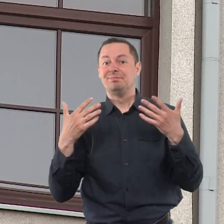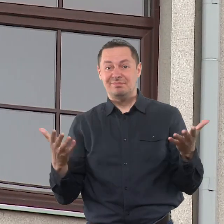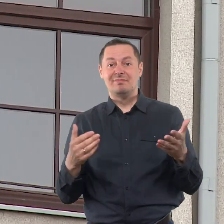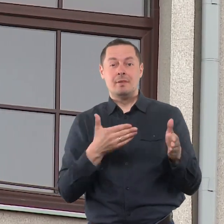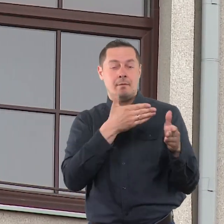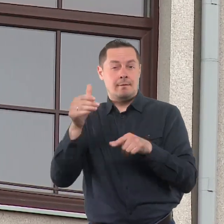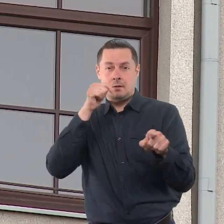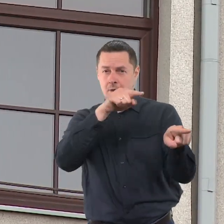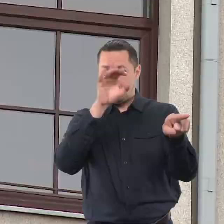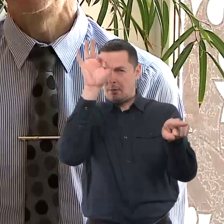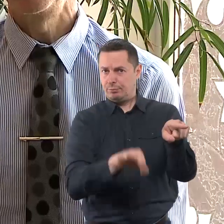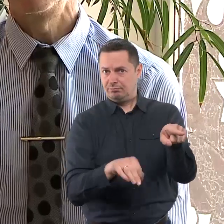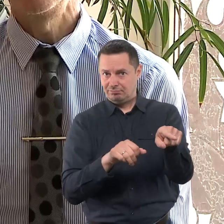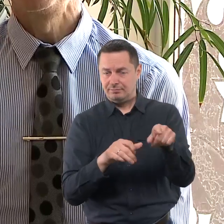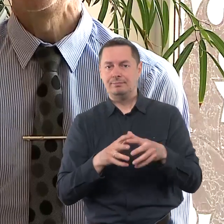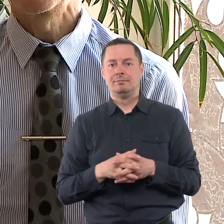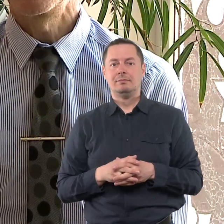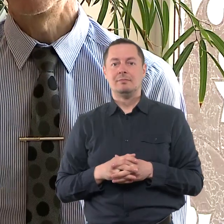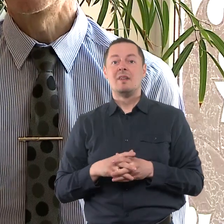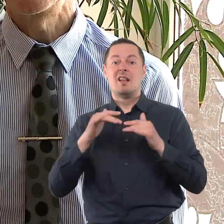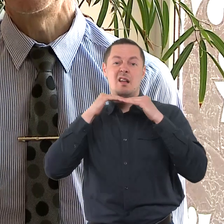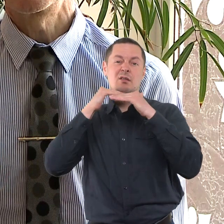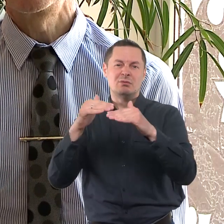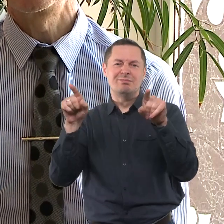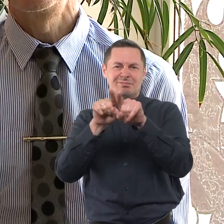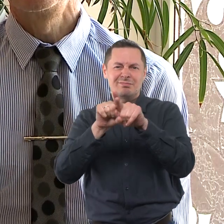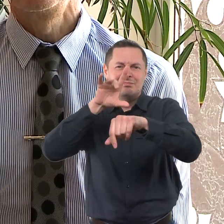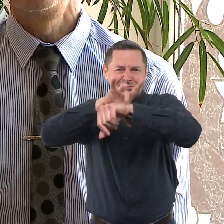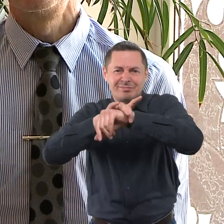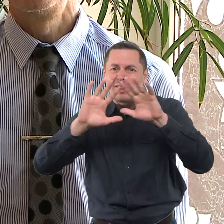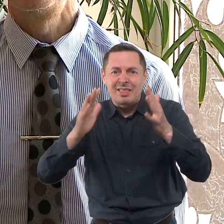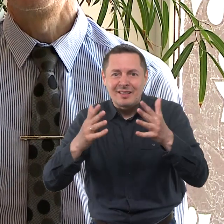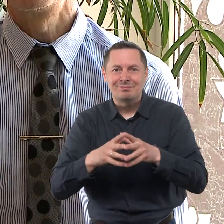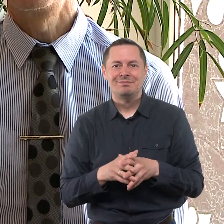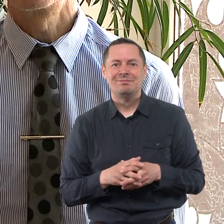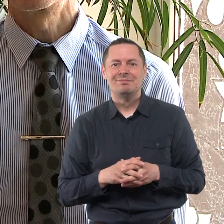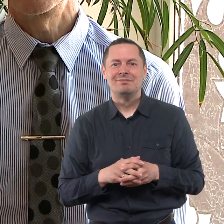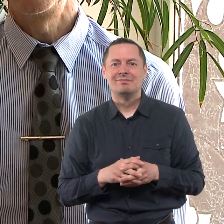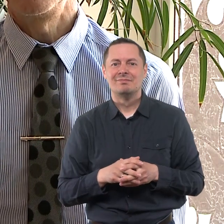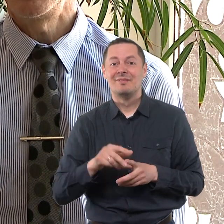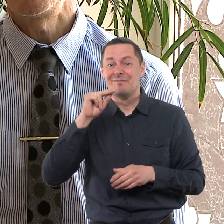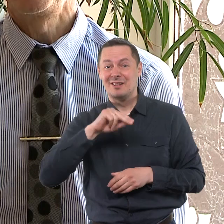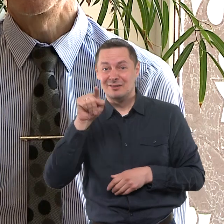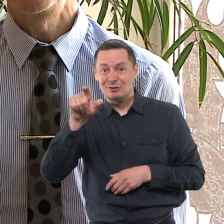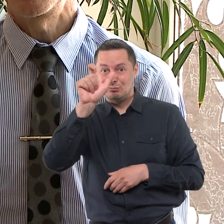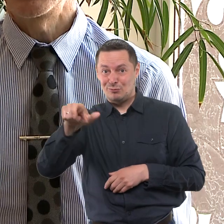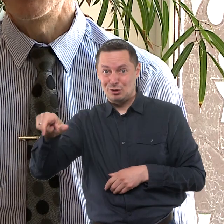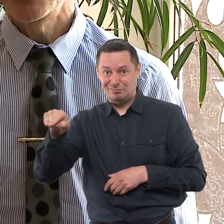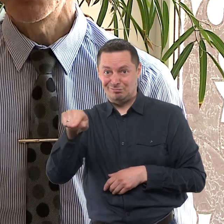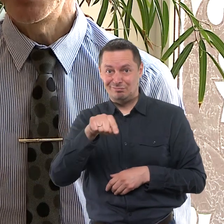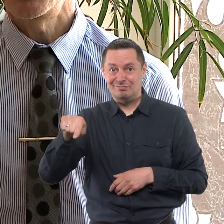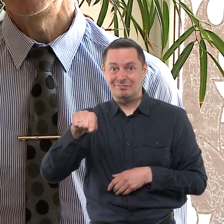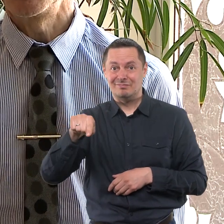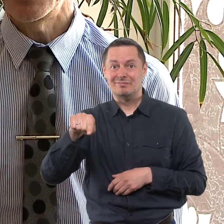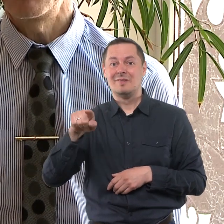laimėdavo konkursus. Žinoma, taip pat nustatyta, kad keltinamėji tai yra